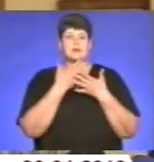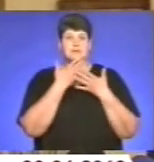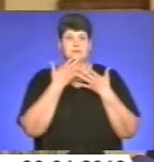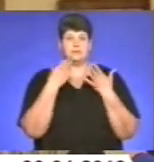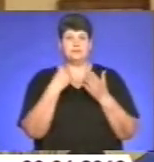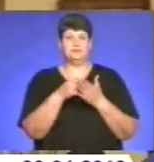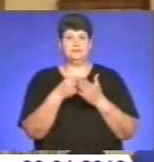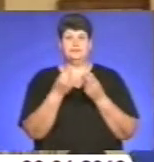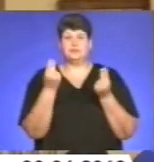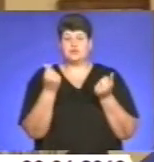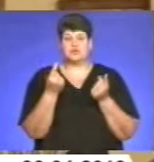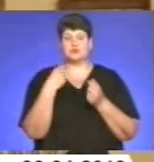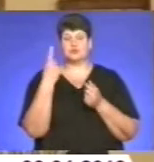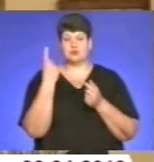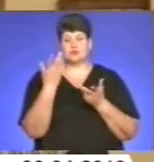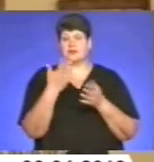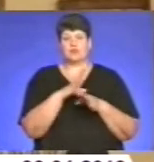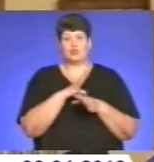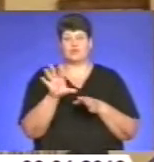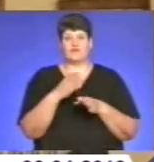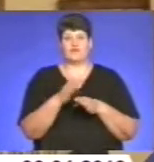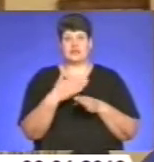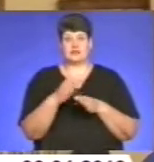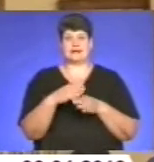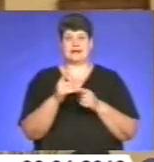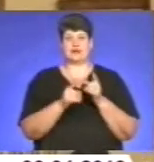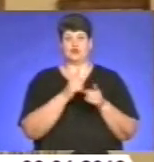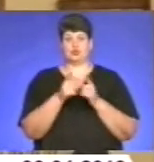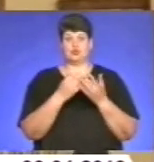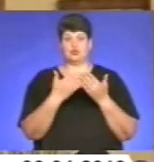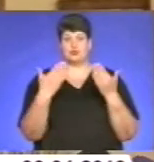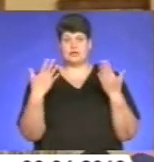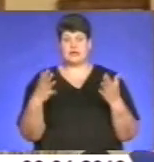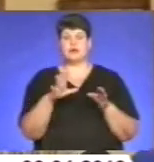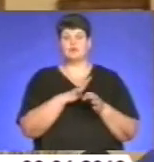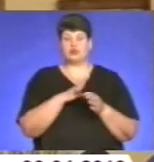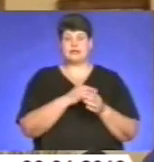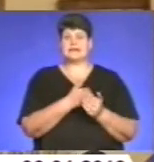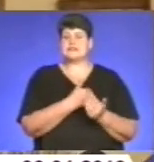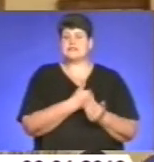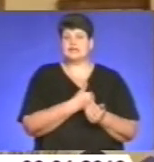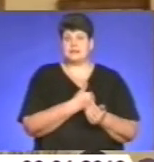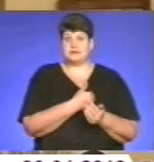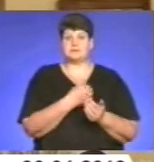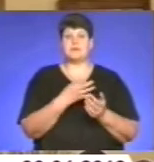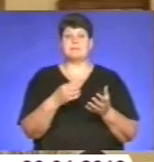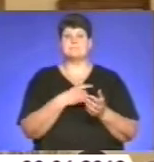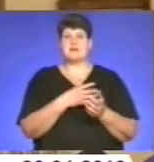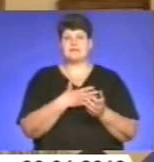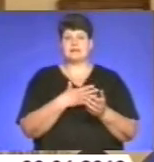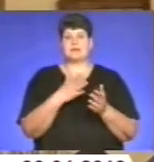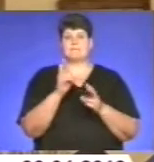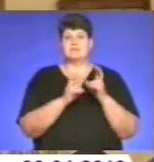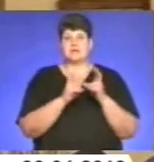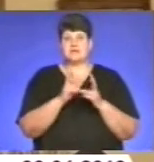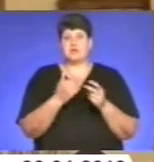бюджету, жодної копійки з обласного бюджету не було виділено на реконструкцію музею. І була ініціатива приватних підприємців, які